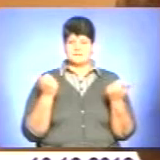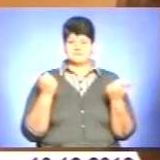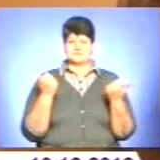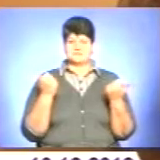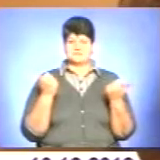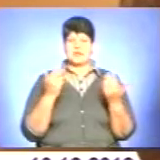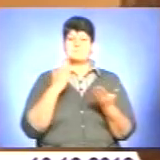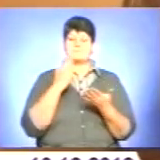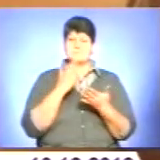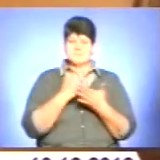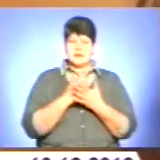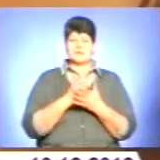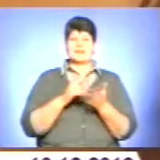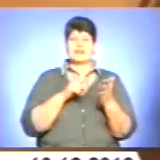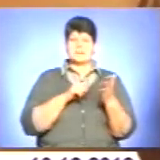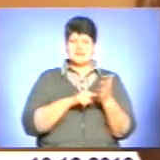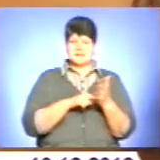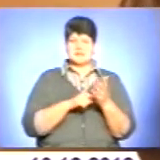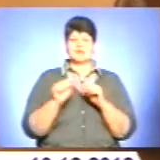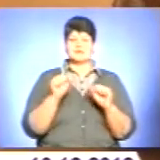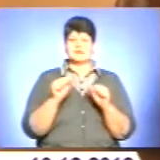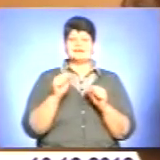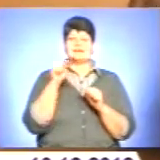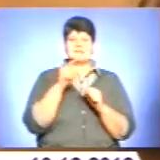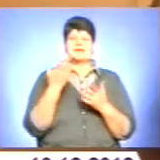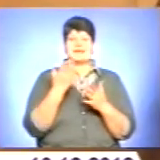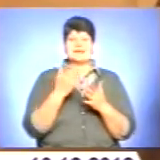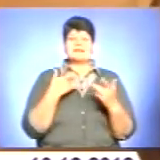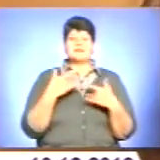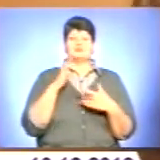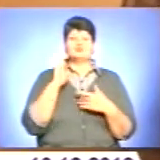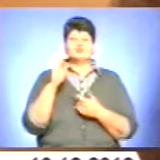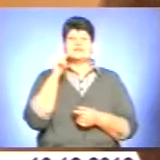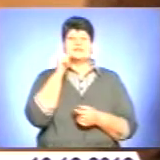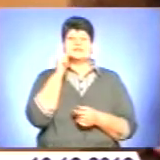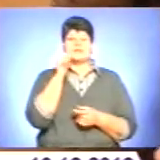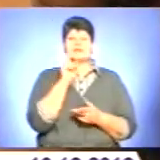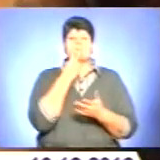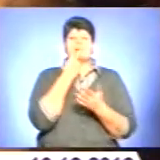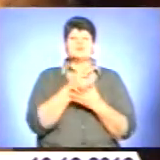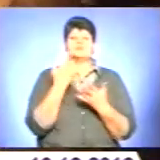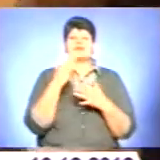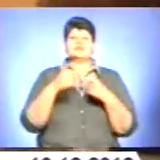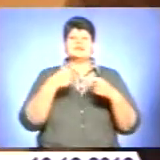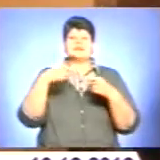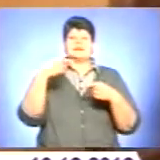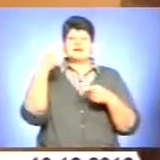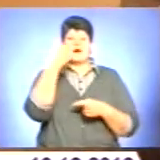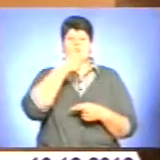мають на меті відкривати те, яким театр буде завтра. Принаймні, бачити, що буде через кілька років, так як